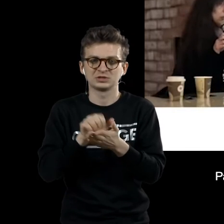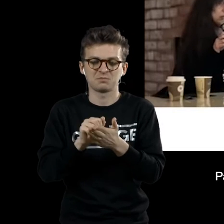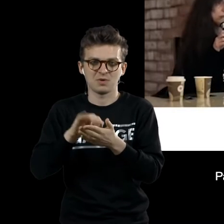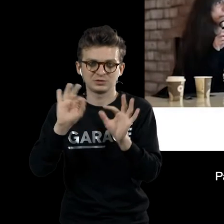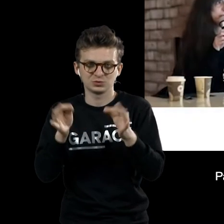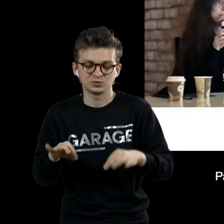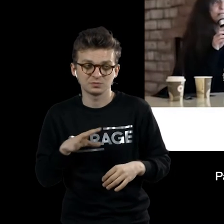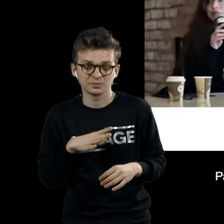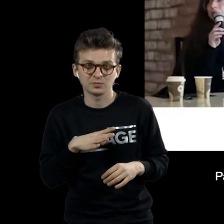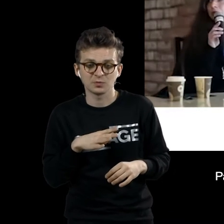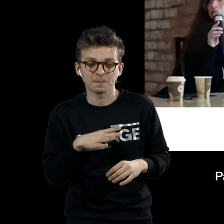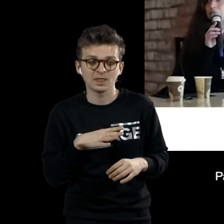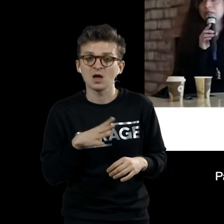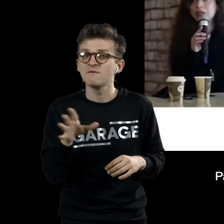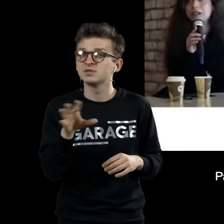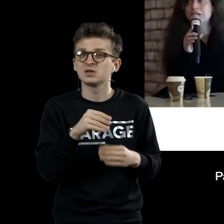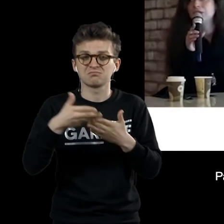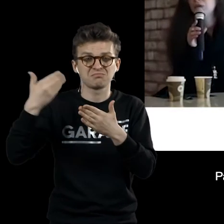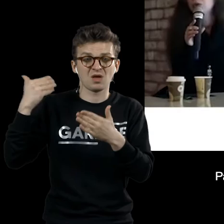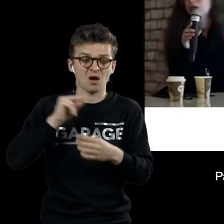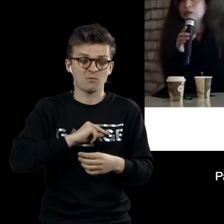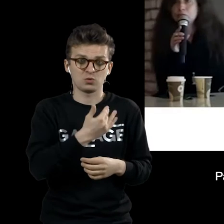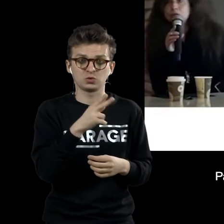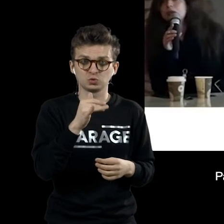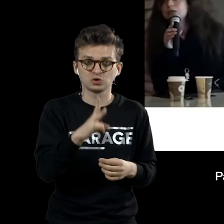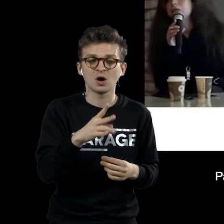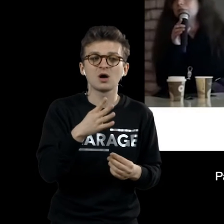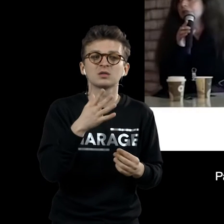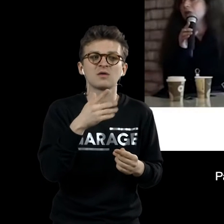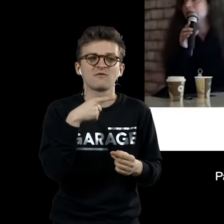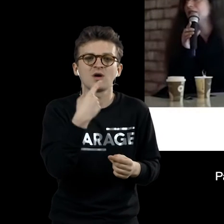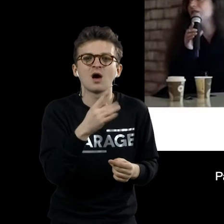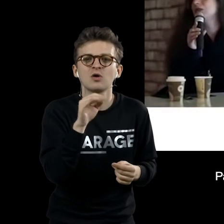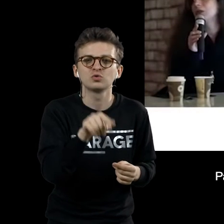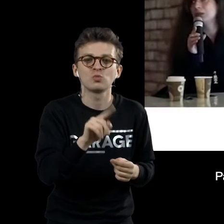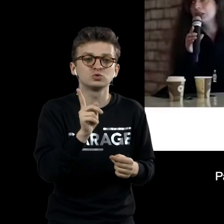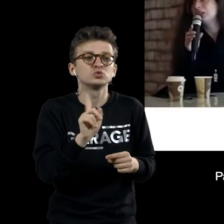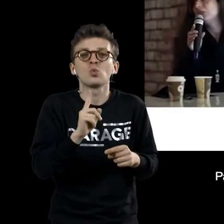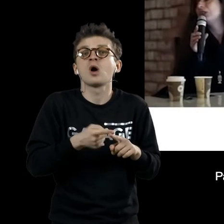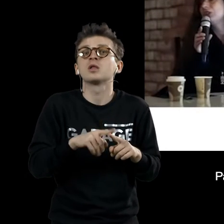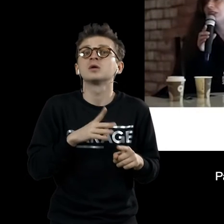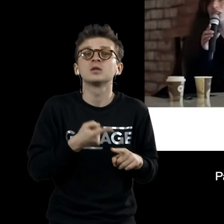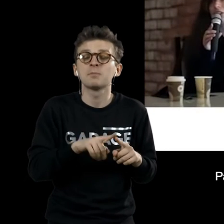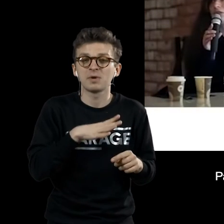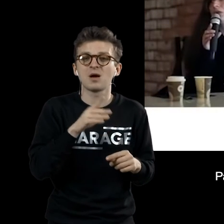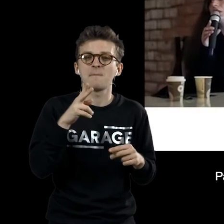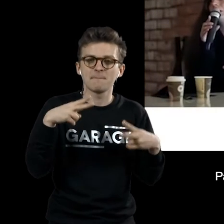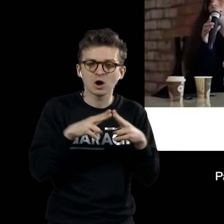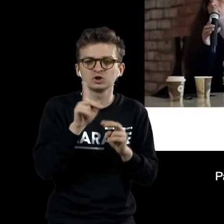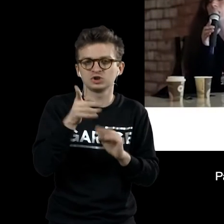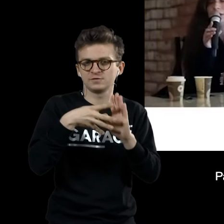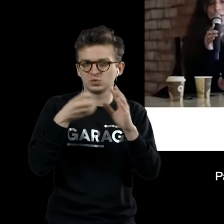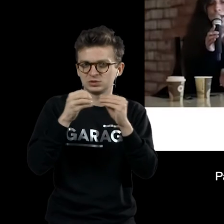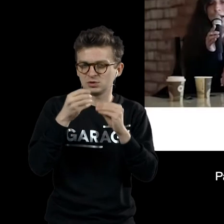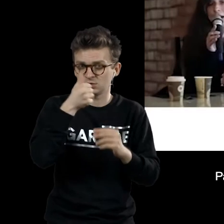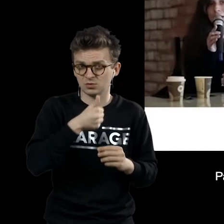Вся биография, как бы все ранние работы Дюшана свидетельствует о том, что это было. Это у нас Париж, 1910